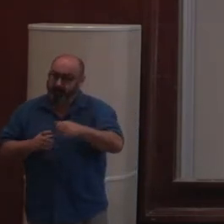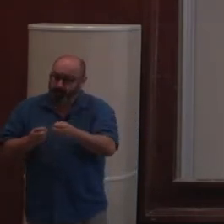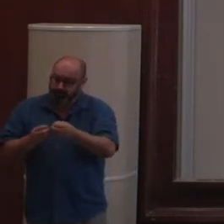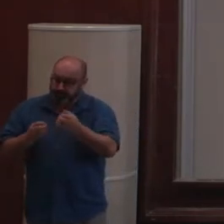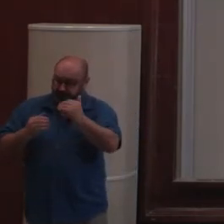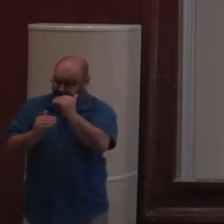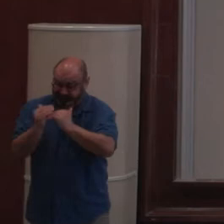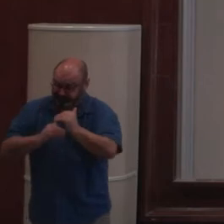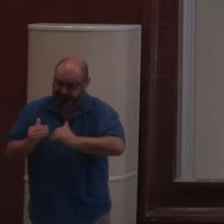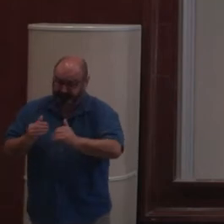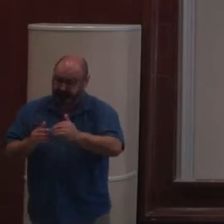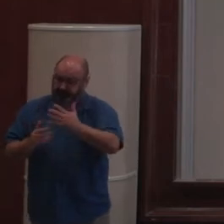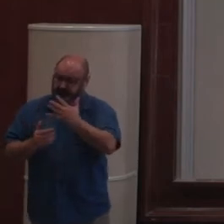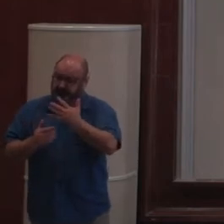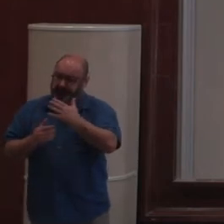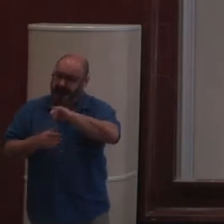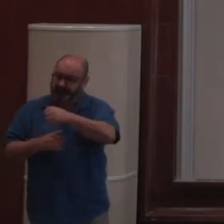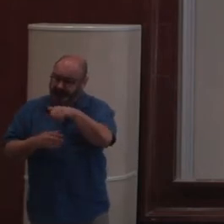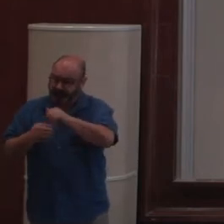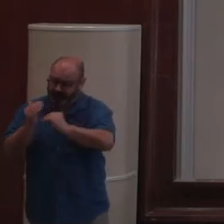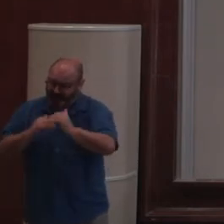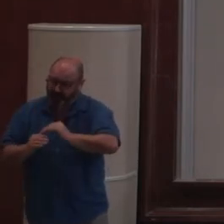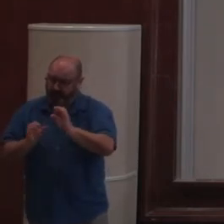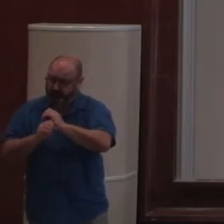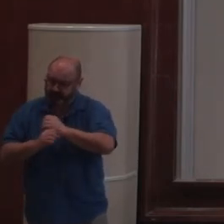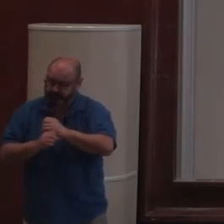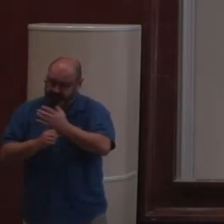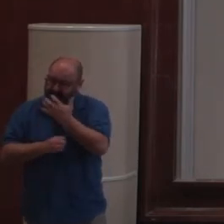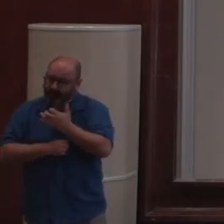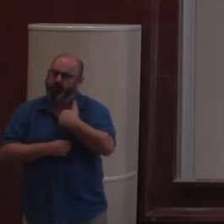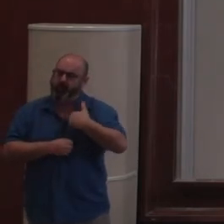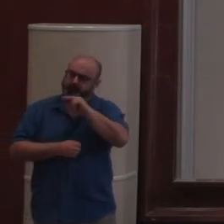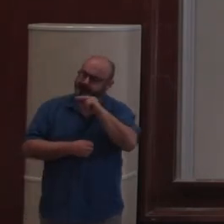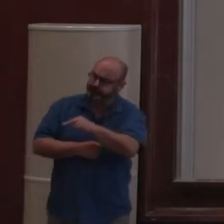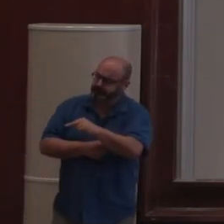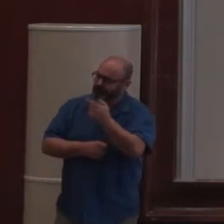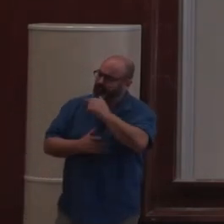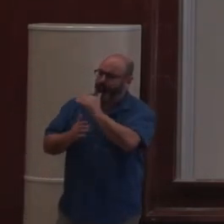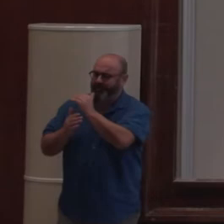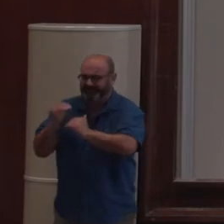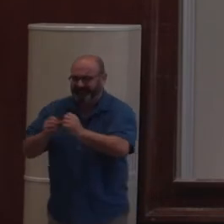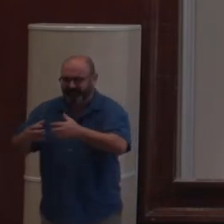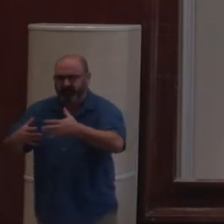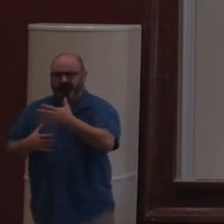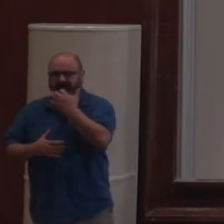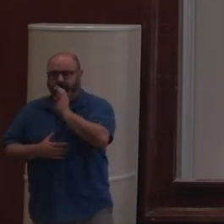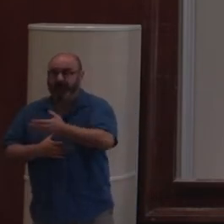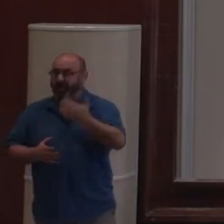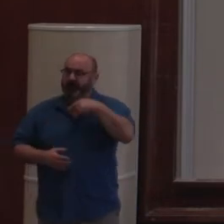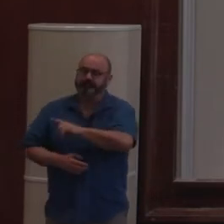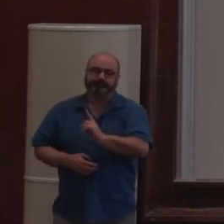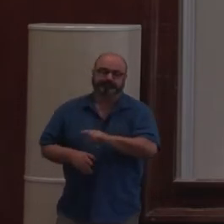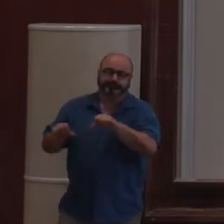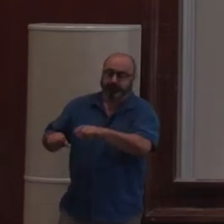sérieux avec JavaScript. J'ai toujours pensé qu'on pouvait faire du développement sérieux. Ça a été très mal considéré pendant très longtemps.